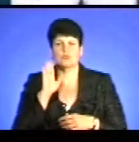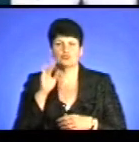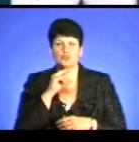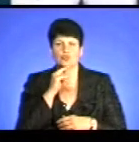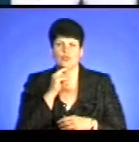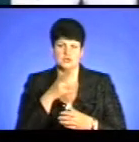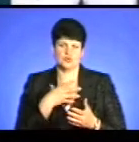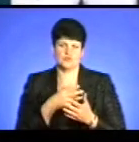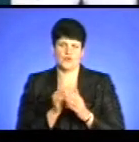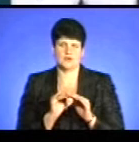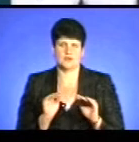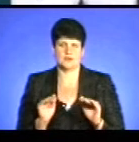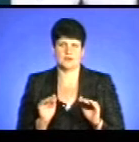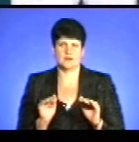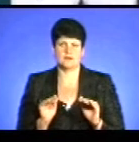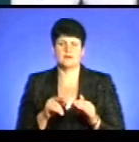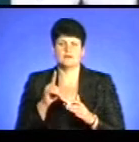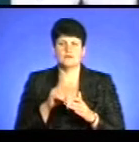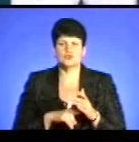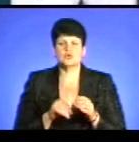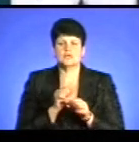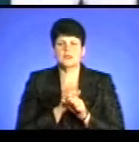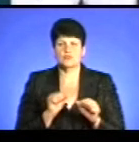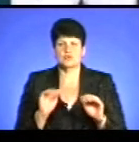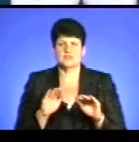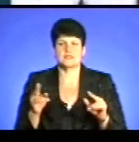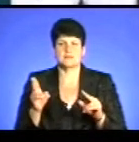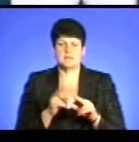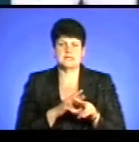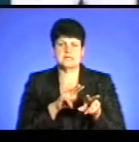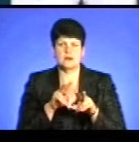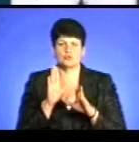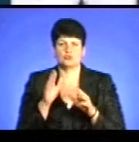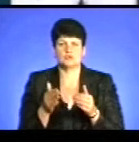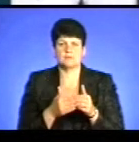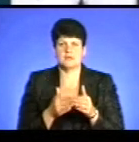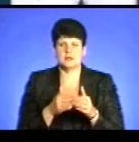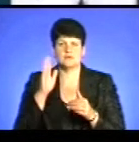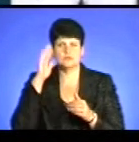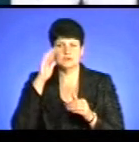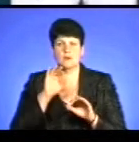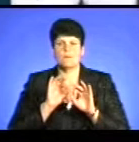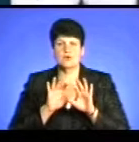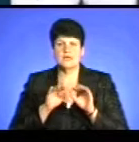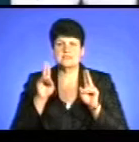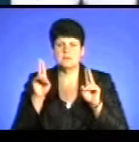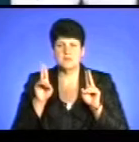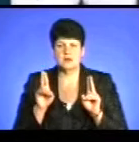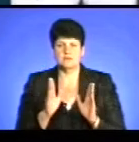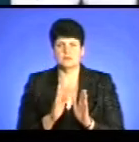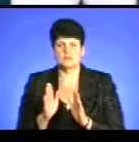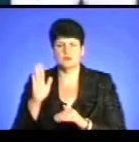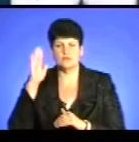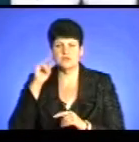уважні до своїх дітей, переконані, що не можна дітям без нагляду бути біля водой. Пояснюйте правила безпеки на воді,